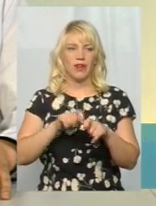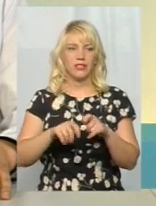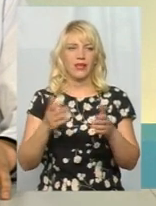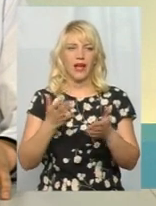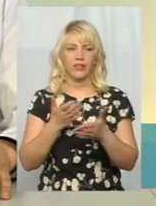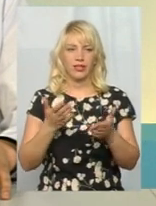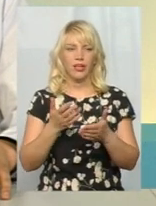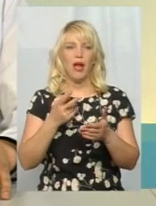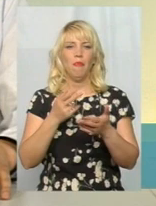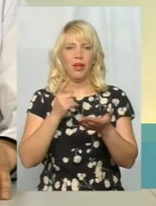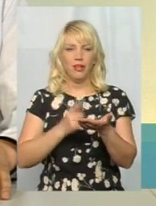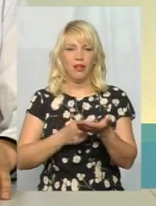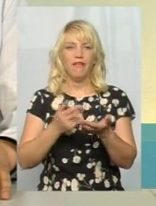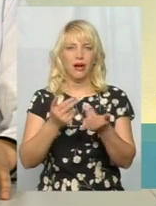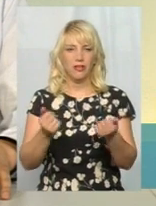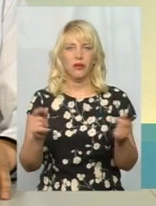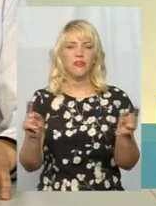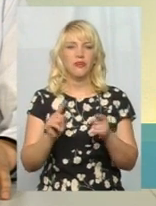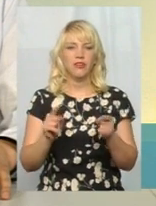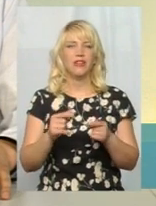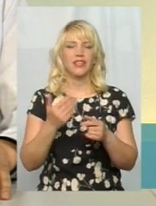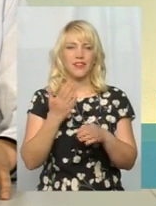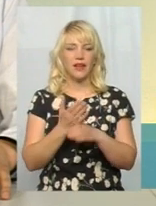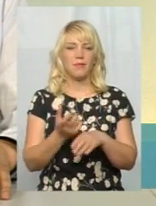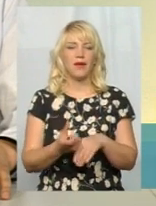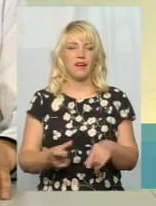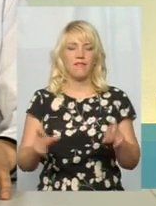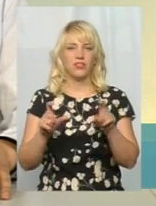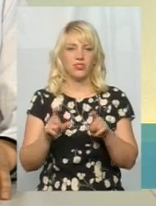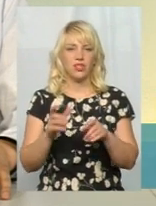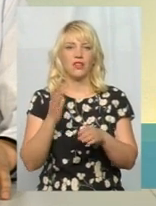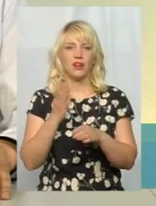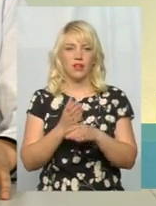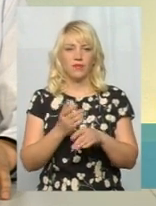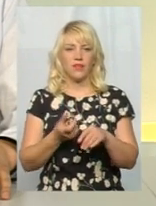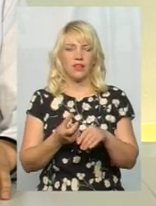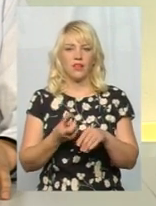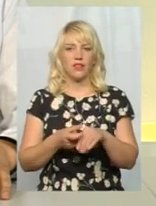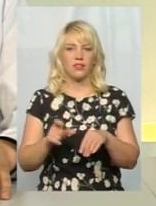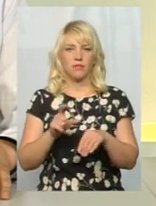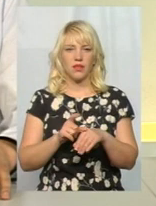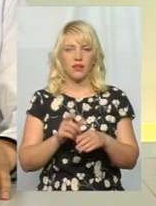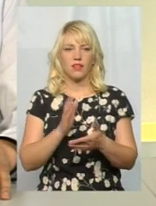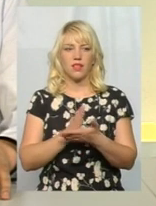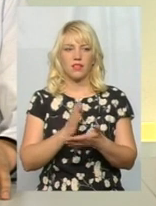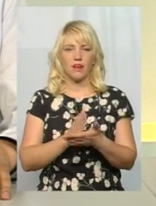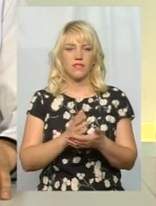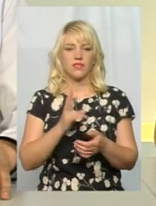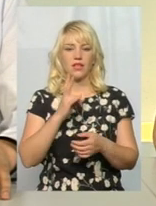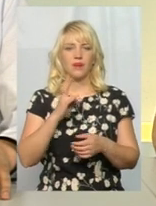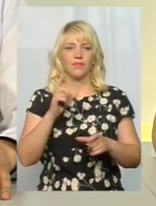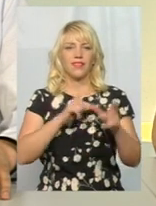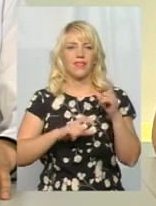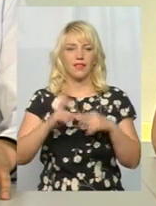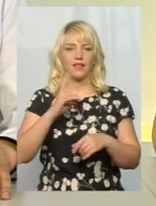підтверджують про те, що є перевищення, є надмірна наявність нітратів та інших